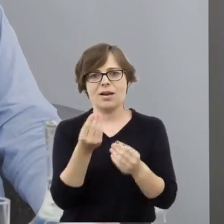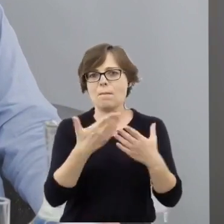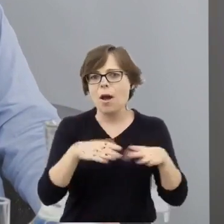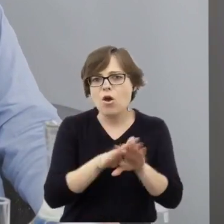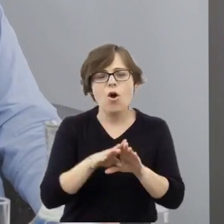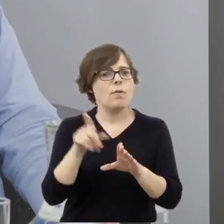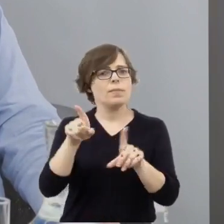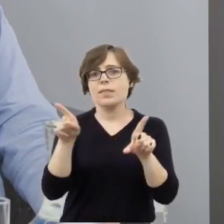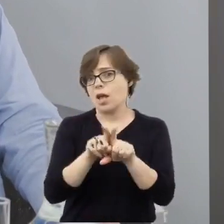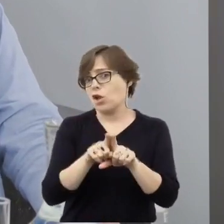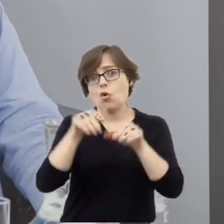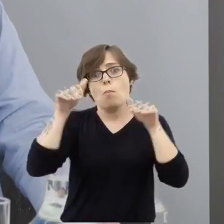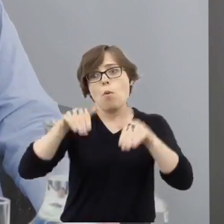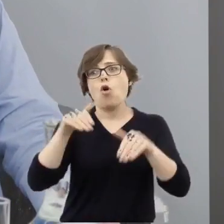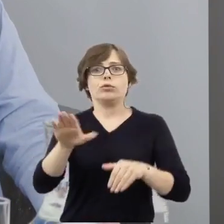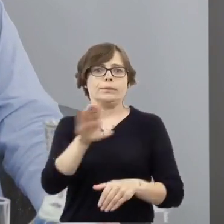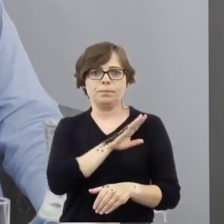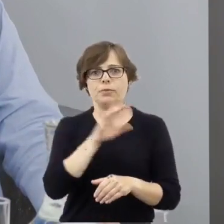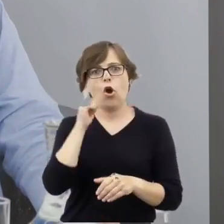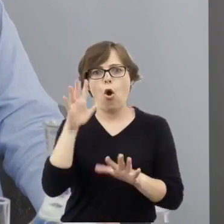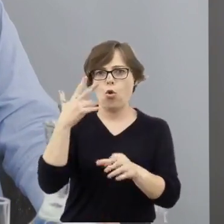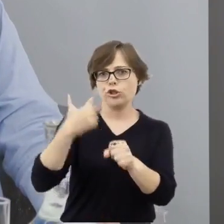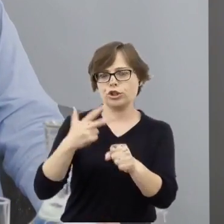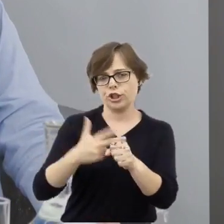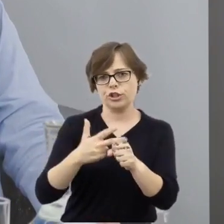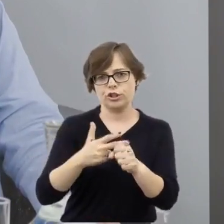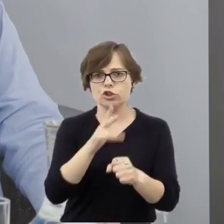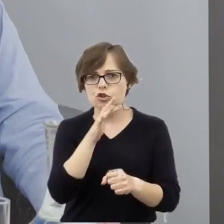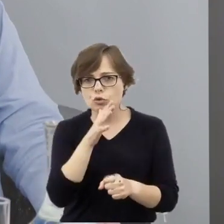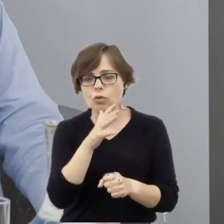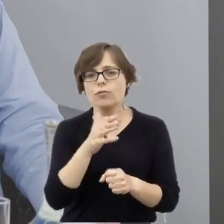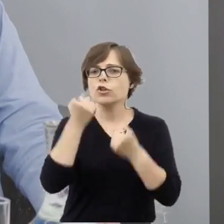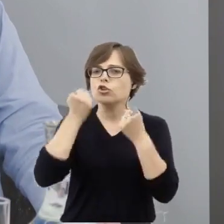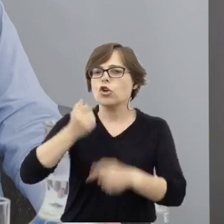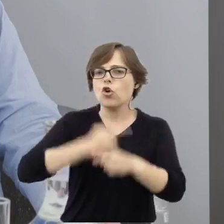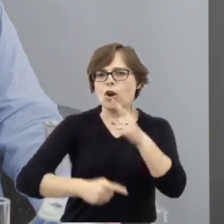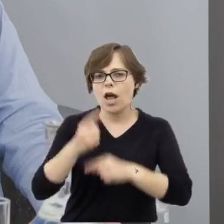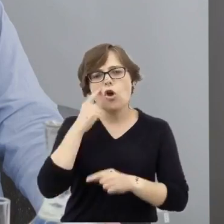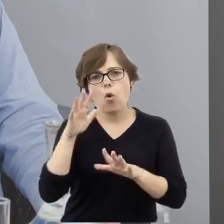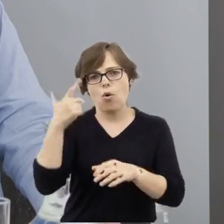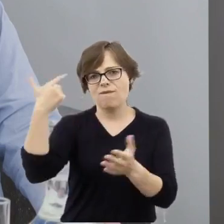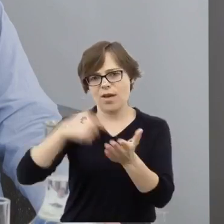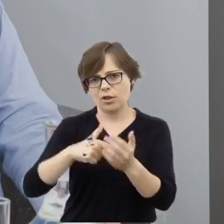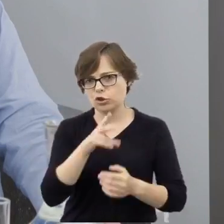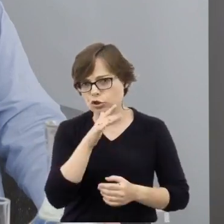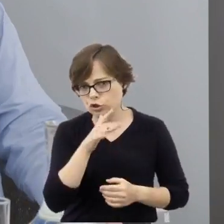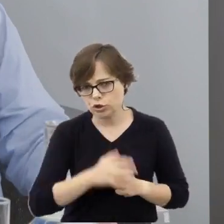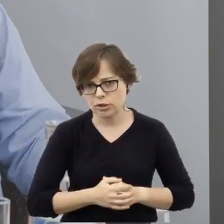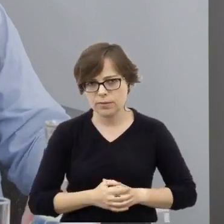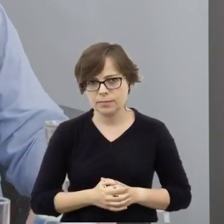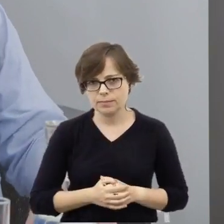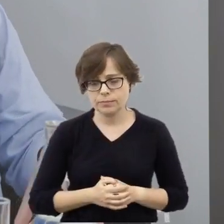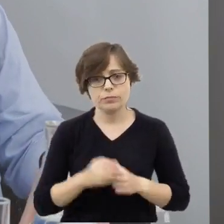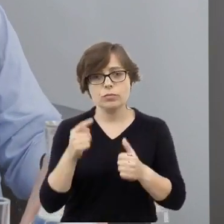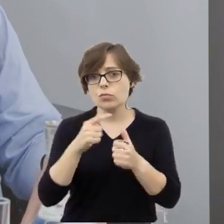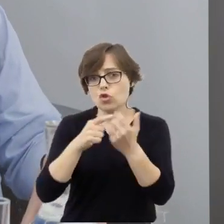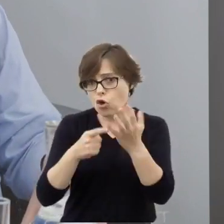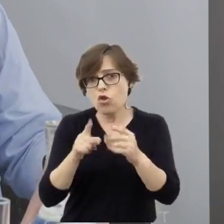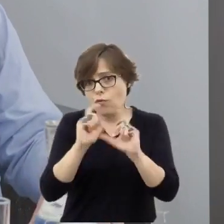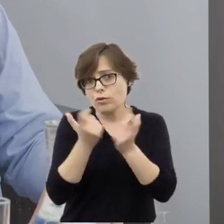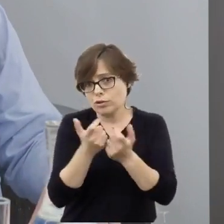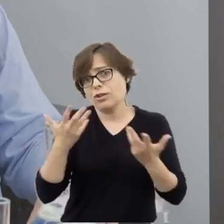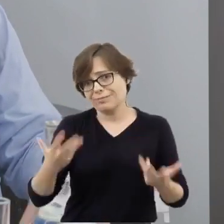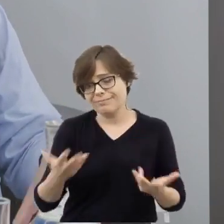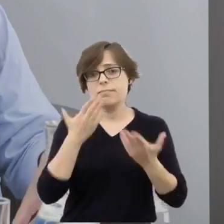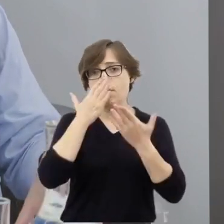być może 30 Żydów. Ciężko rannych było około 2000 Żydów. To wszystko pokazuje